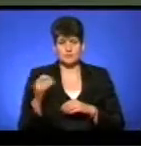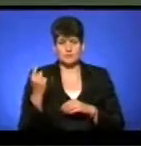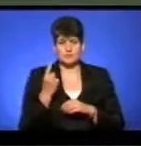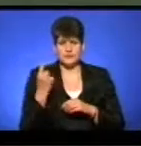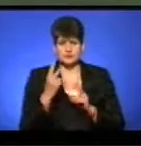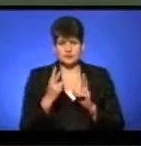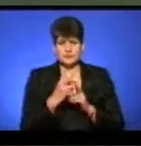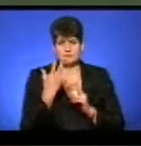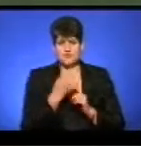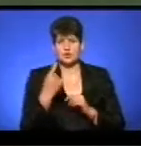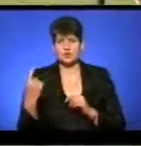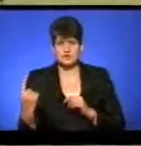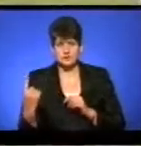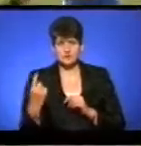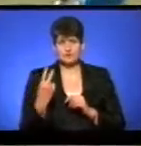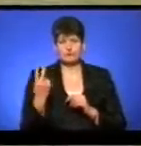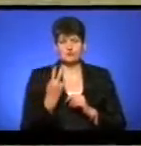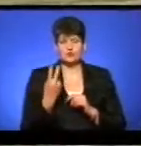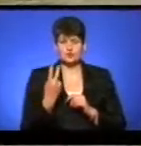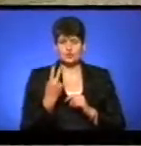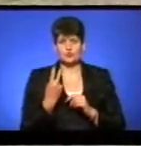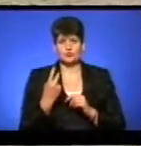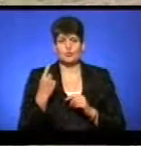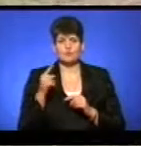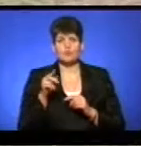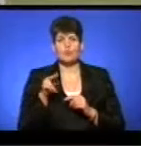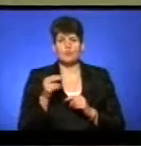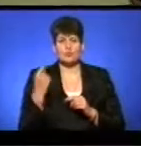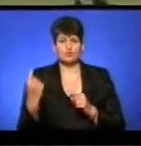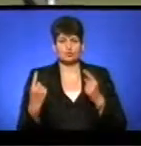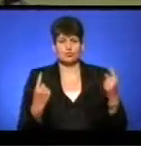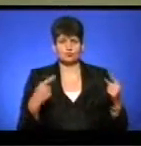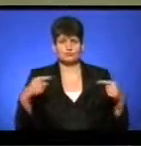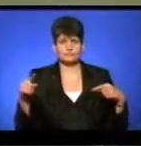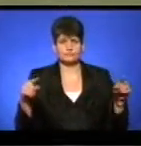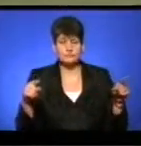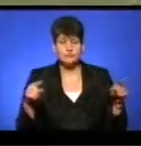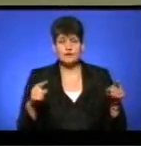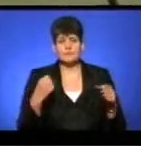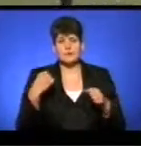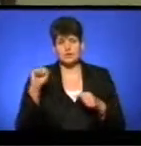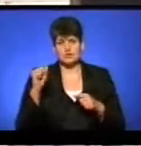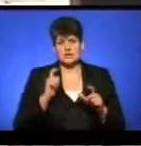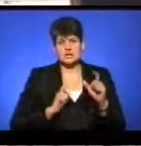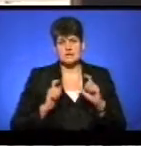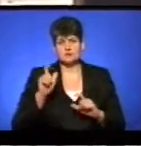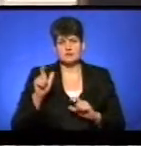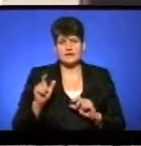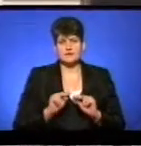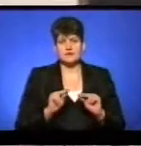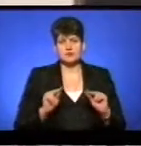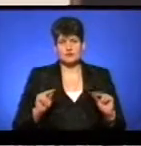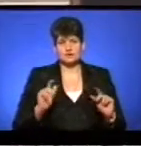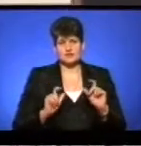рахунком 5-1. У другому таймі команди забили по одному голу у ворота суперника. Перемогли студенти Педагогічного університету